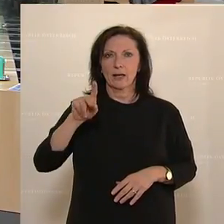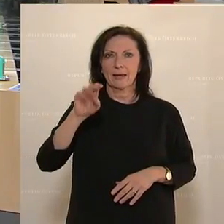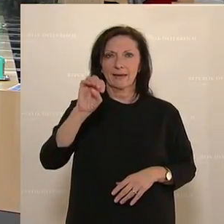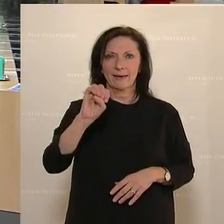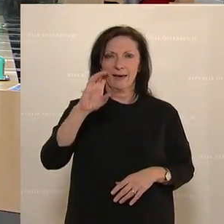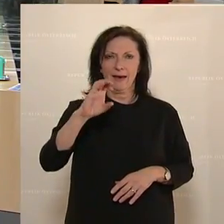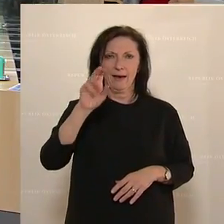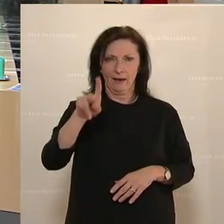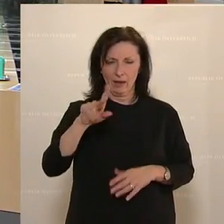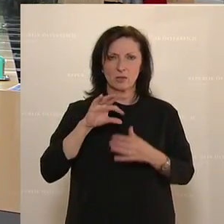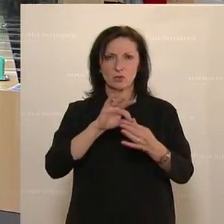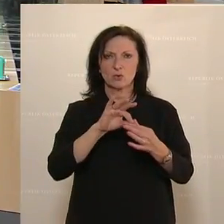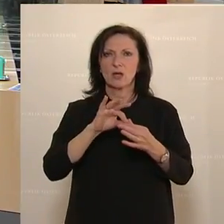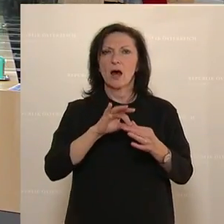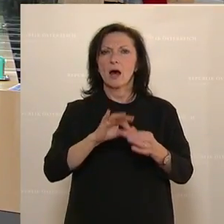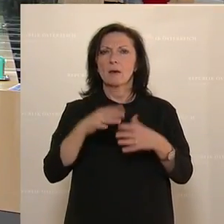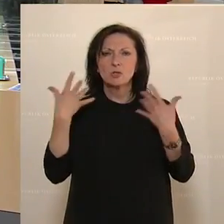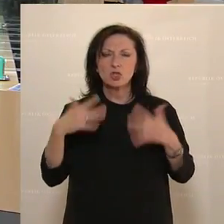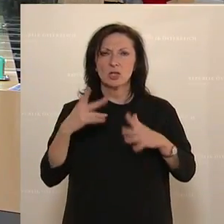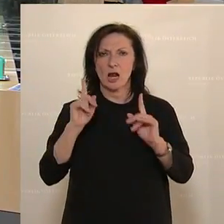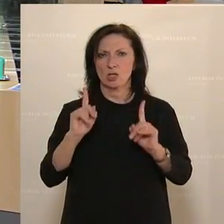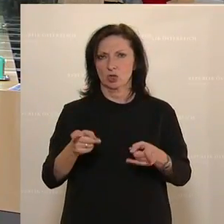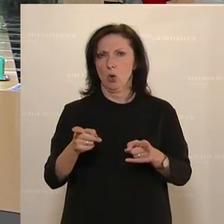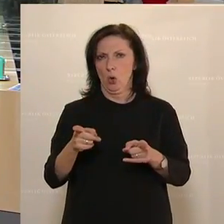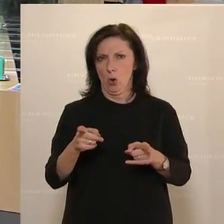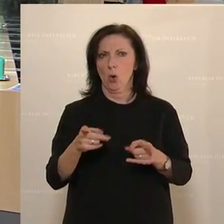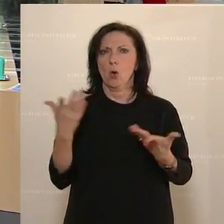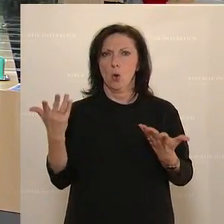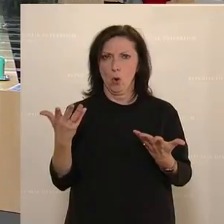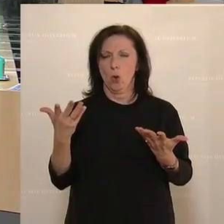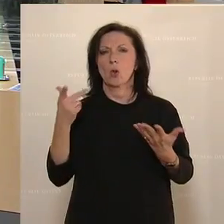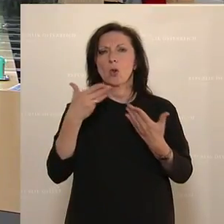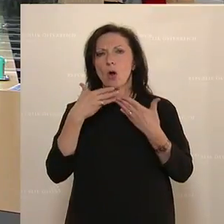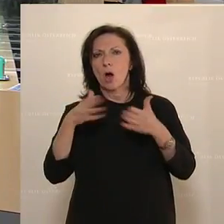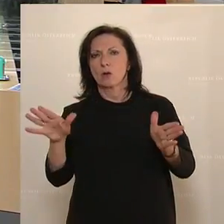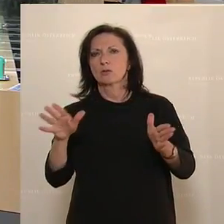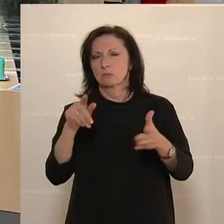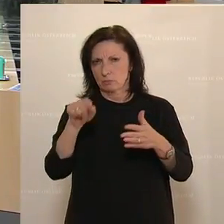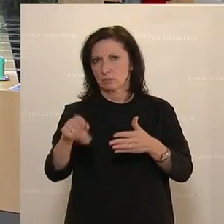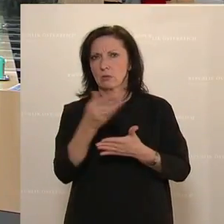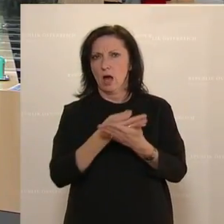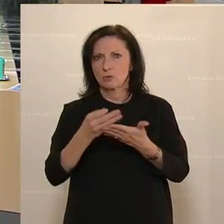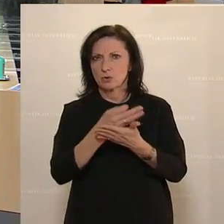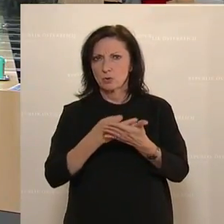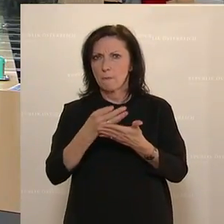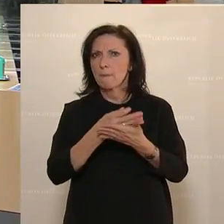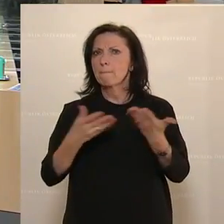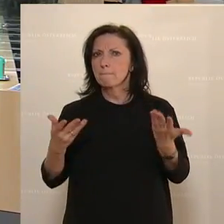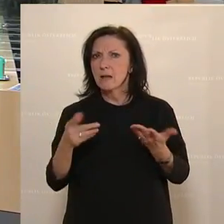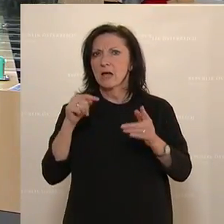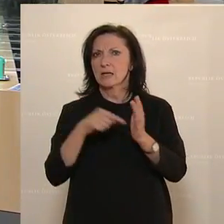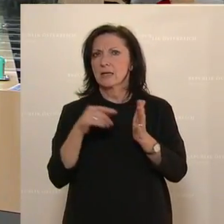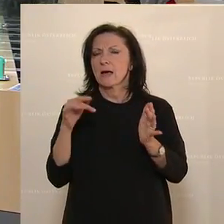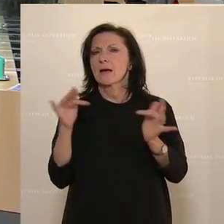coronabedingt geschlossene Hundeschulen, die so bald wie möglich wieder öffnen dürfen sollen. Damit will man Verhaltensstörungen bei den Tieren